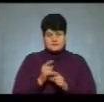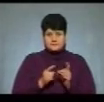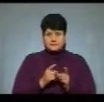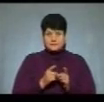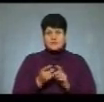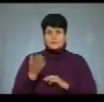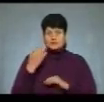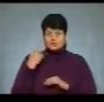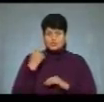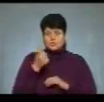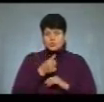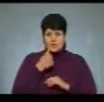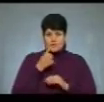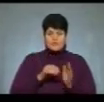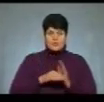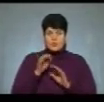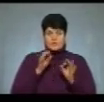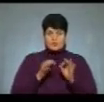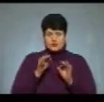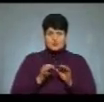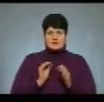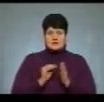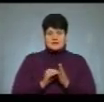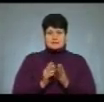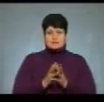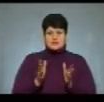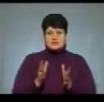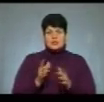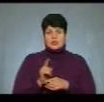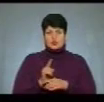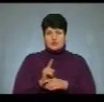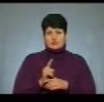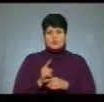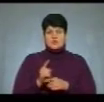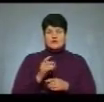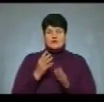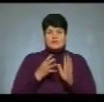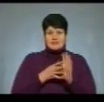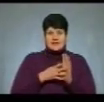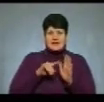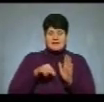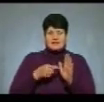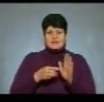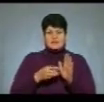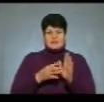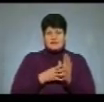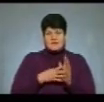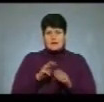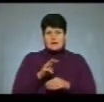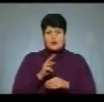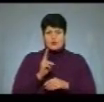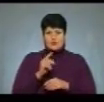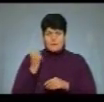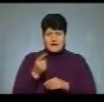листопаді Верховний суд України постановив збільшити норму споживання газу втричі до 9,8 кубометра на людину.